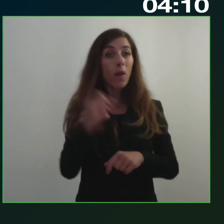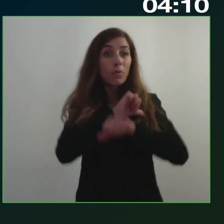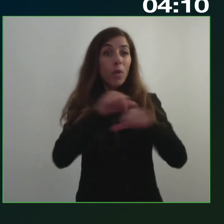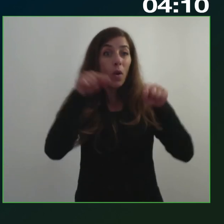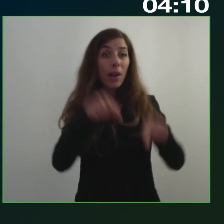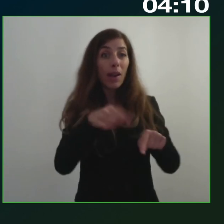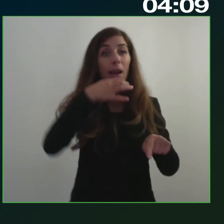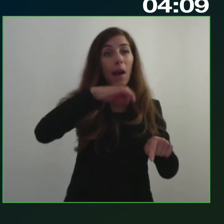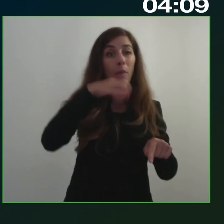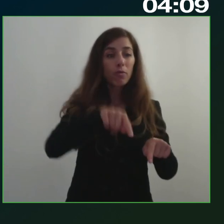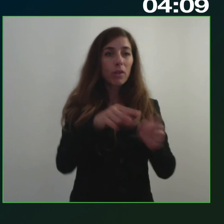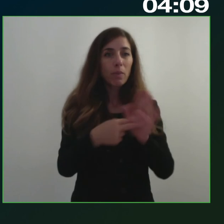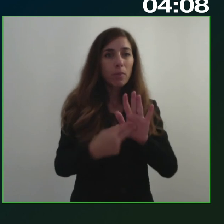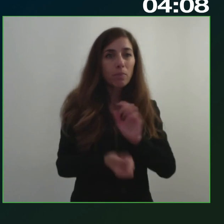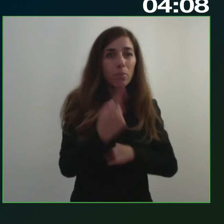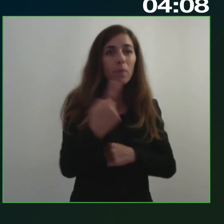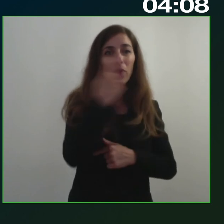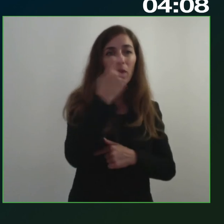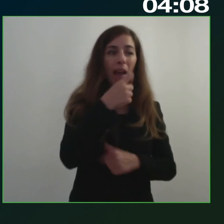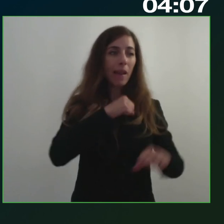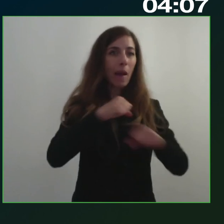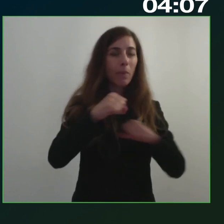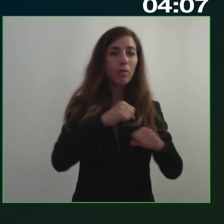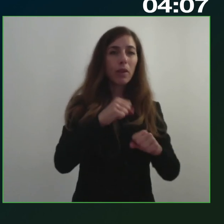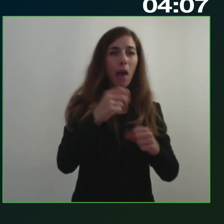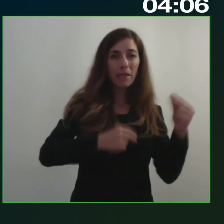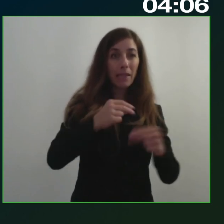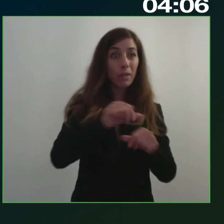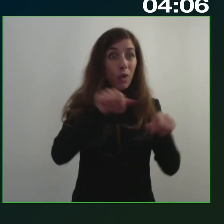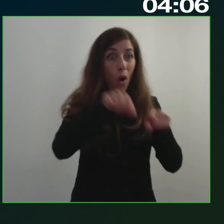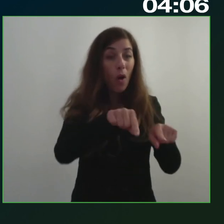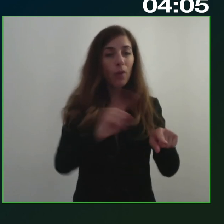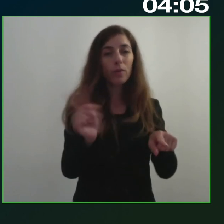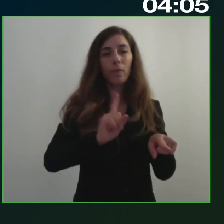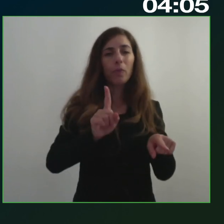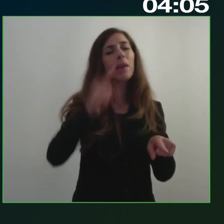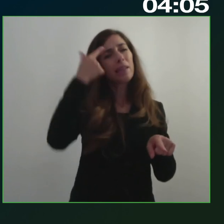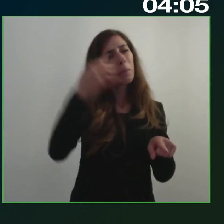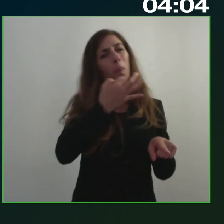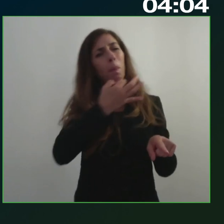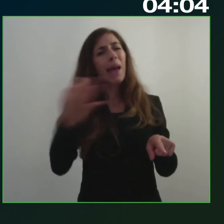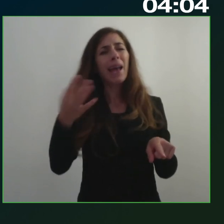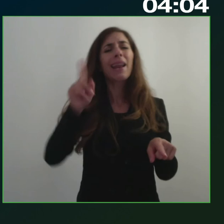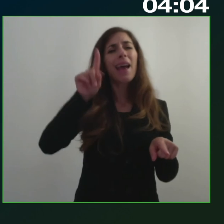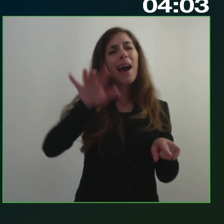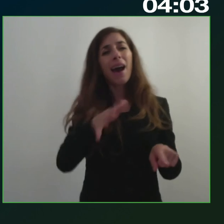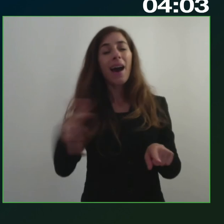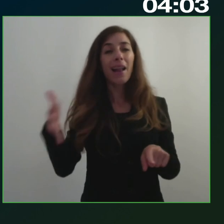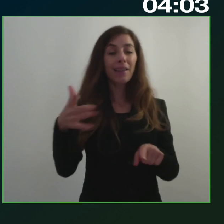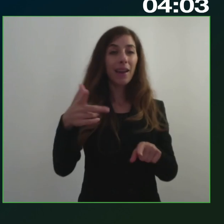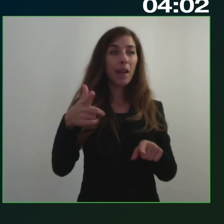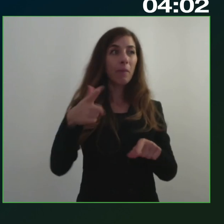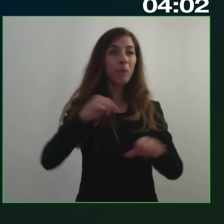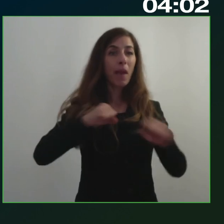capacità amministrativa sappiamo bene che dall'altra parte alcune amministrazioni responsabili di programmi